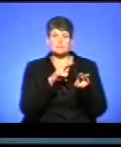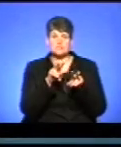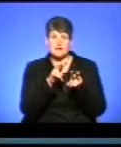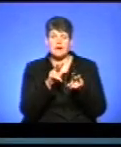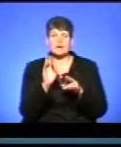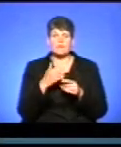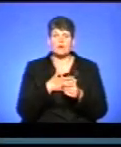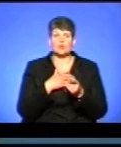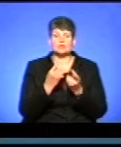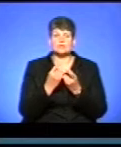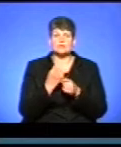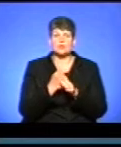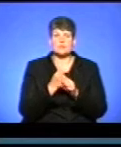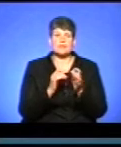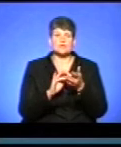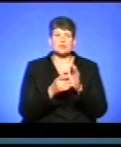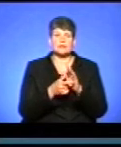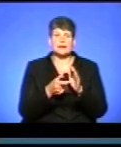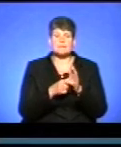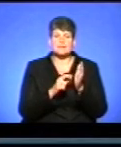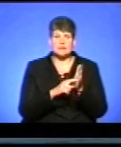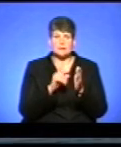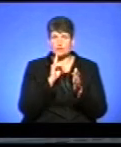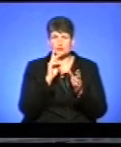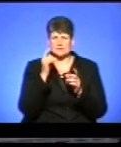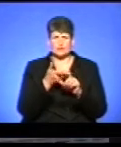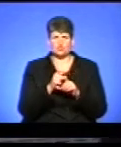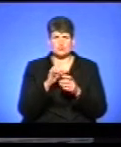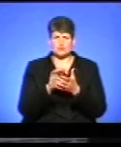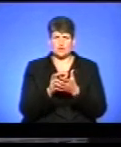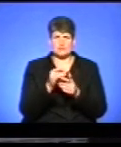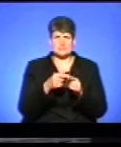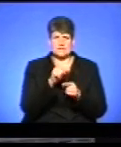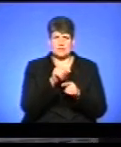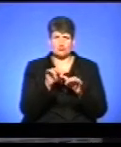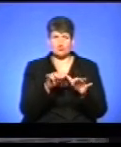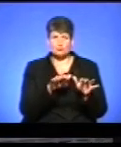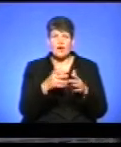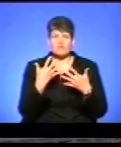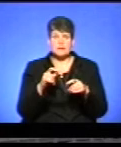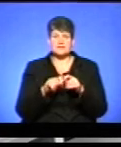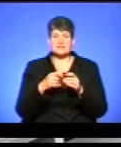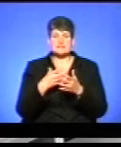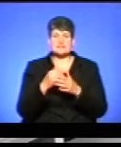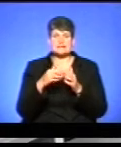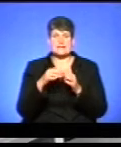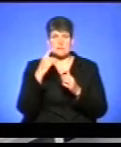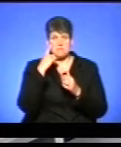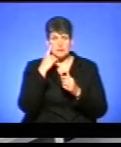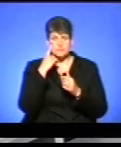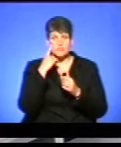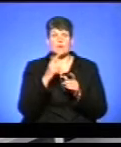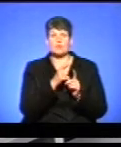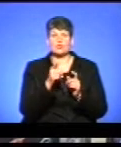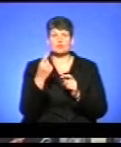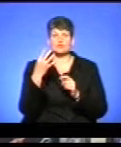однокласниці робить електронний кабінет. Я поки не дуже ознайомлена з цією процедурою, але я вже перевірила свій середній бал. Протягом